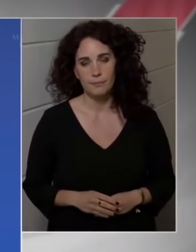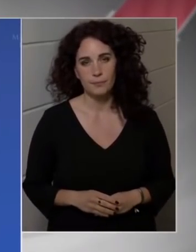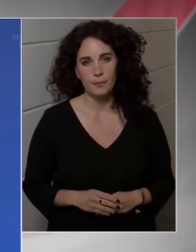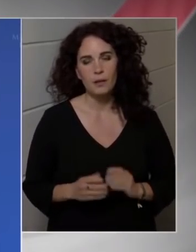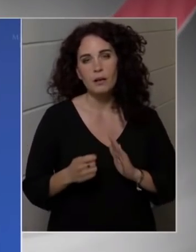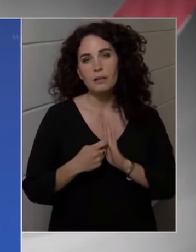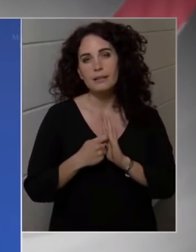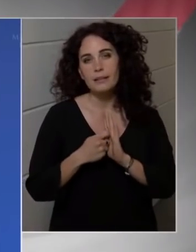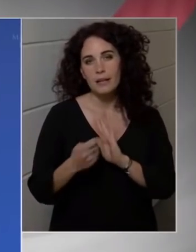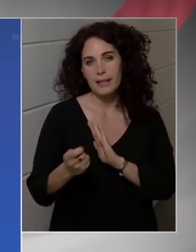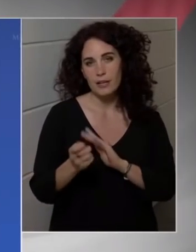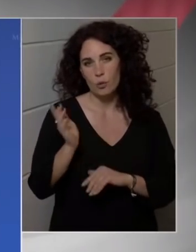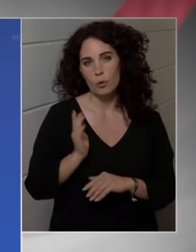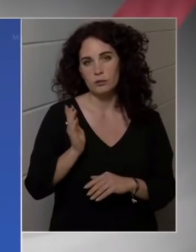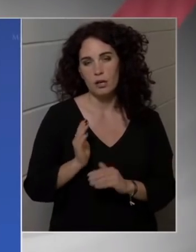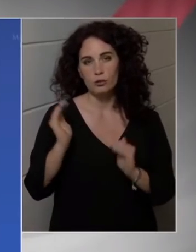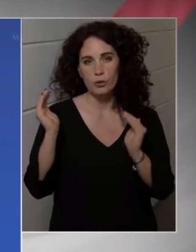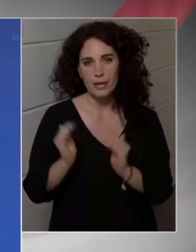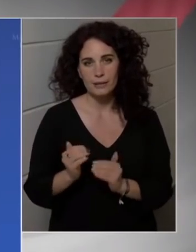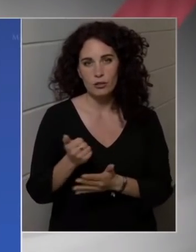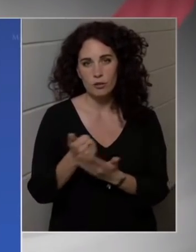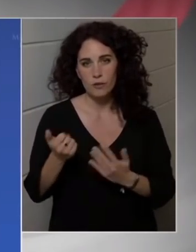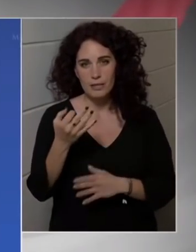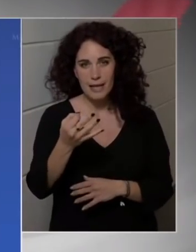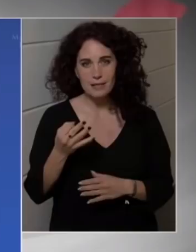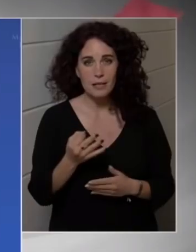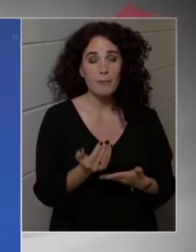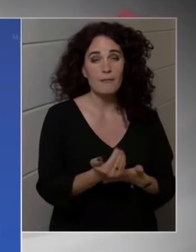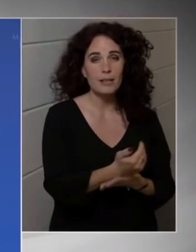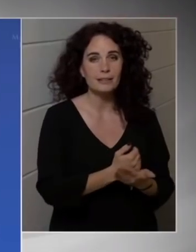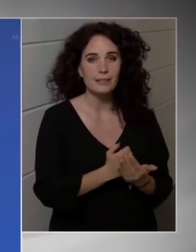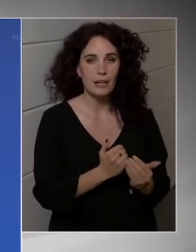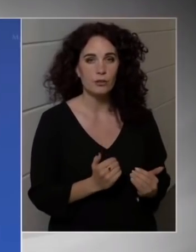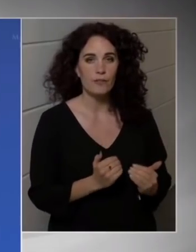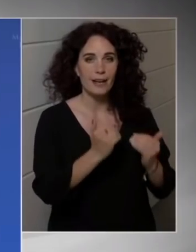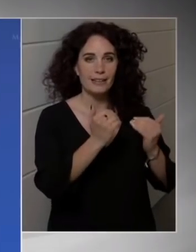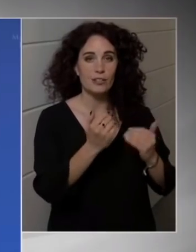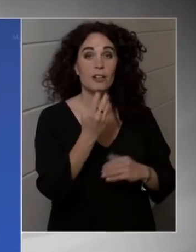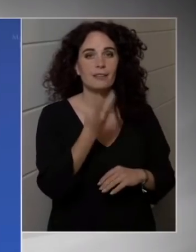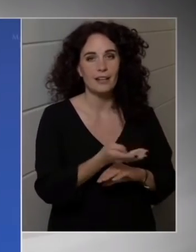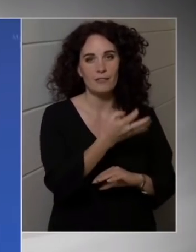egyre nagyobb mértékben csak a piaci beruházásokat kell ösztönözni.